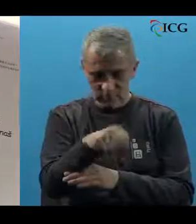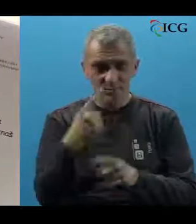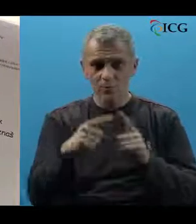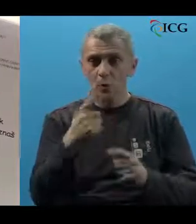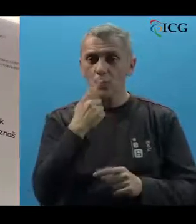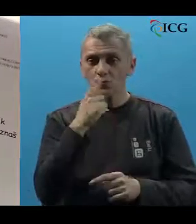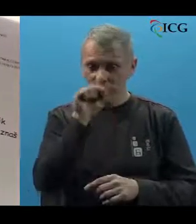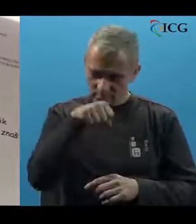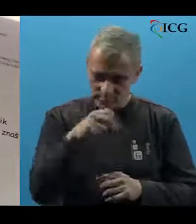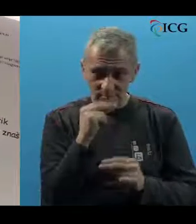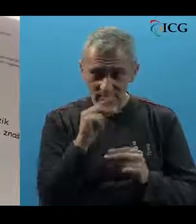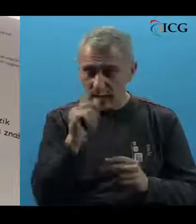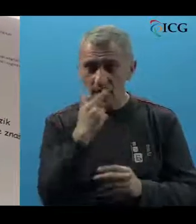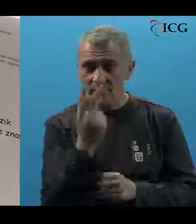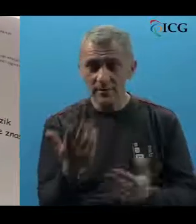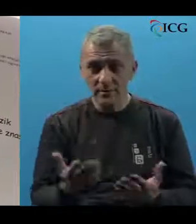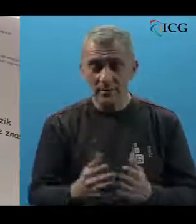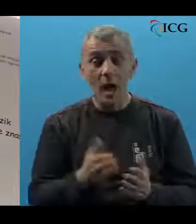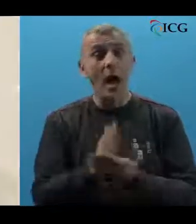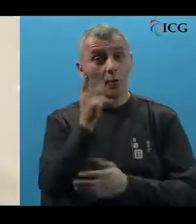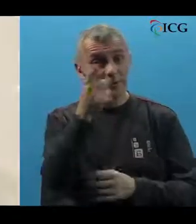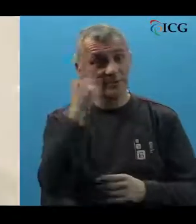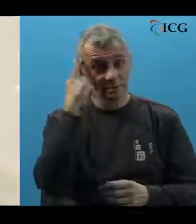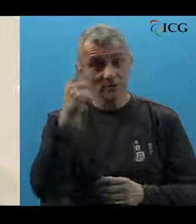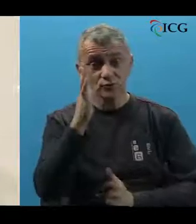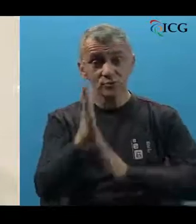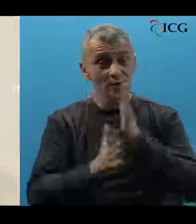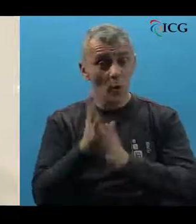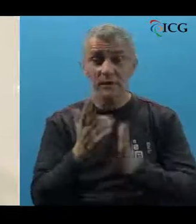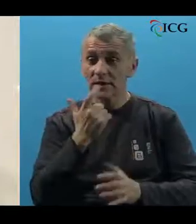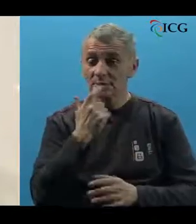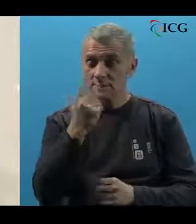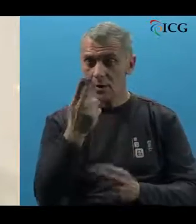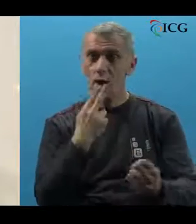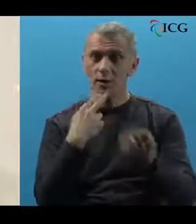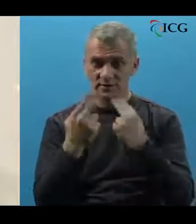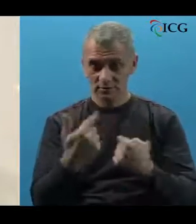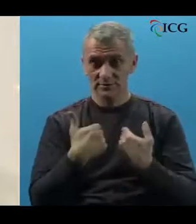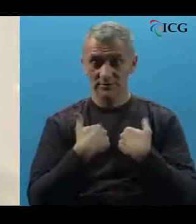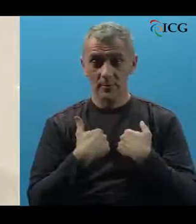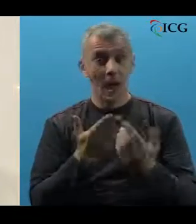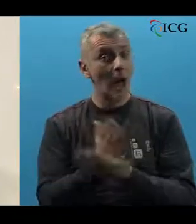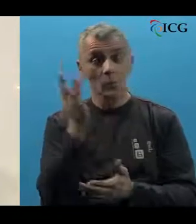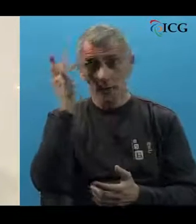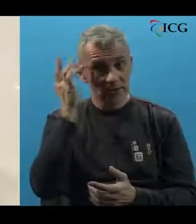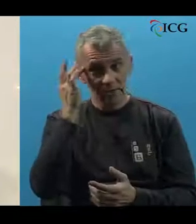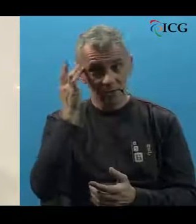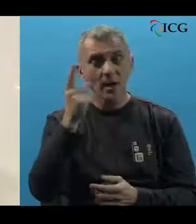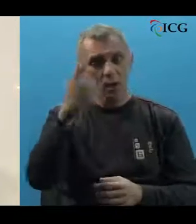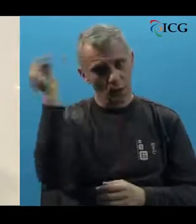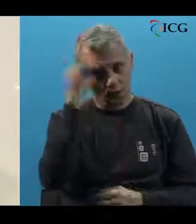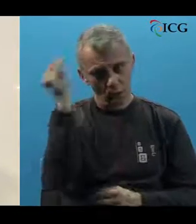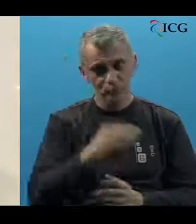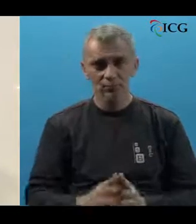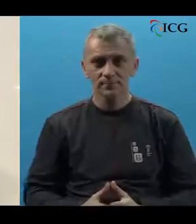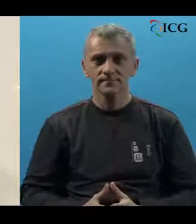pokrivati usta. Ako i ti znaš znakovni jezik, razgovaraj sa mnom, ako ne znaš, nauči